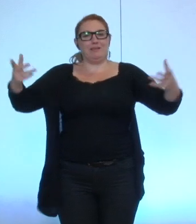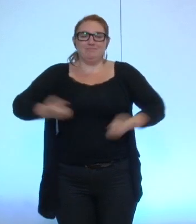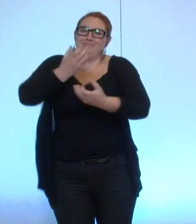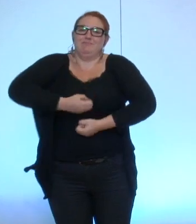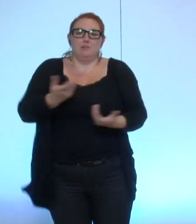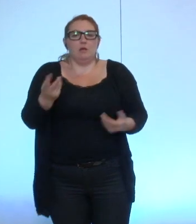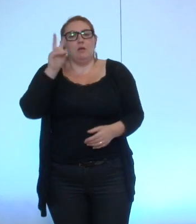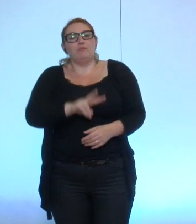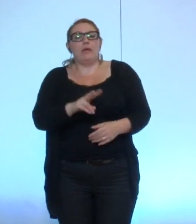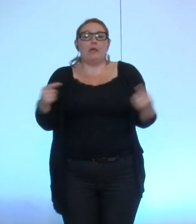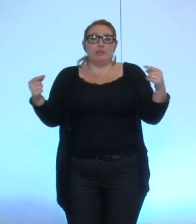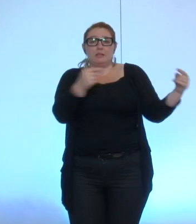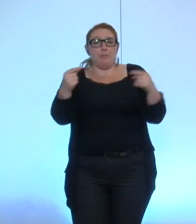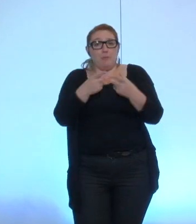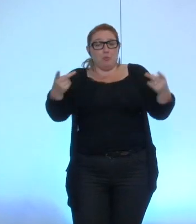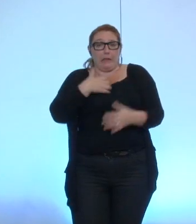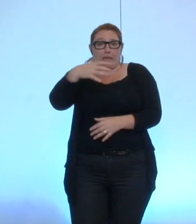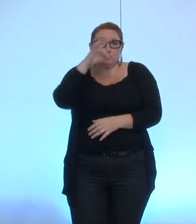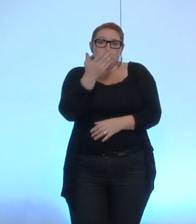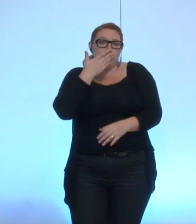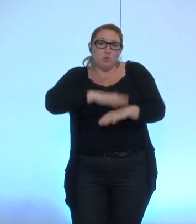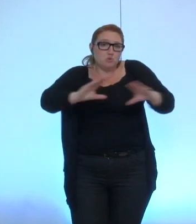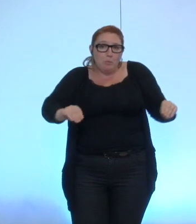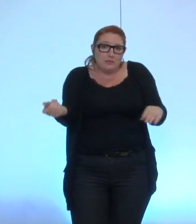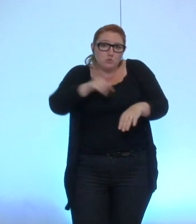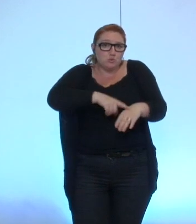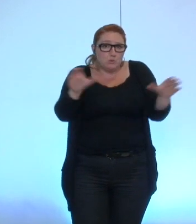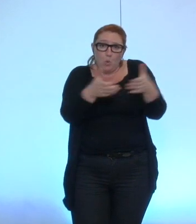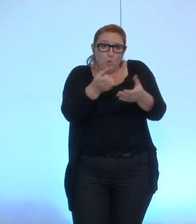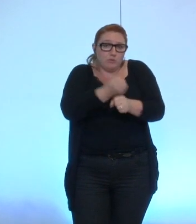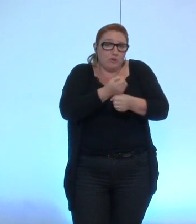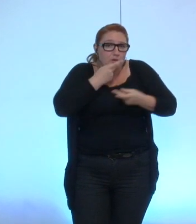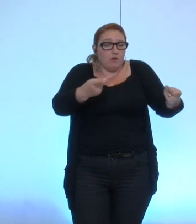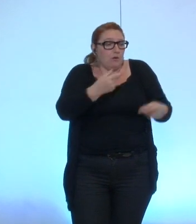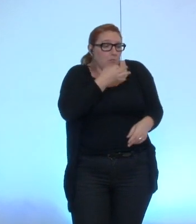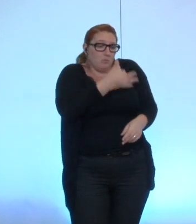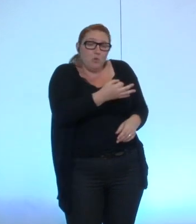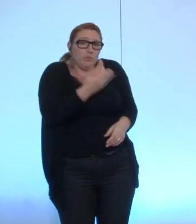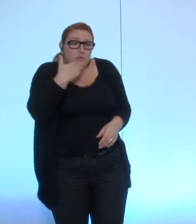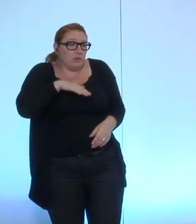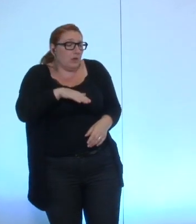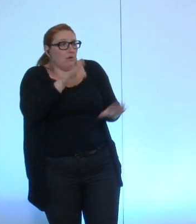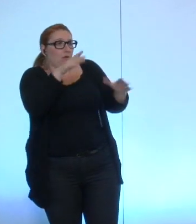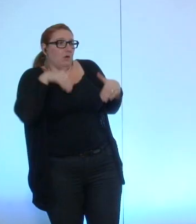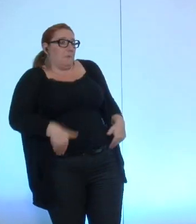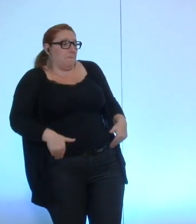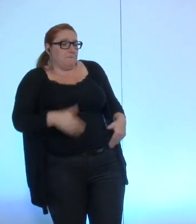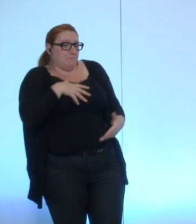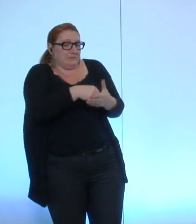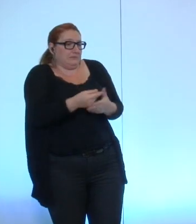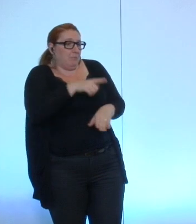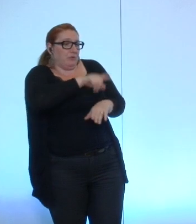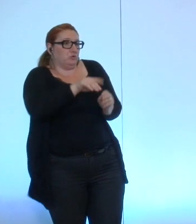débat public est riche mais à ce moment-là dites-le tout de suite dans le groupe de travail dites on ne donne rien pour l'instant on n'a pas envie de participer et nous